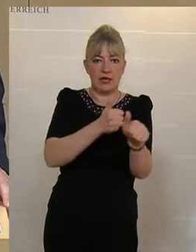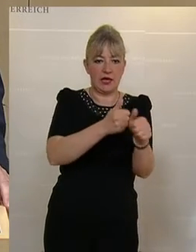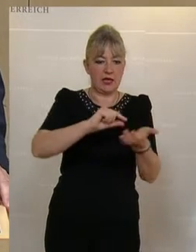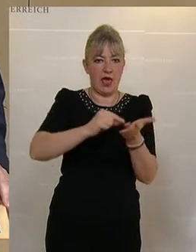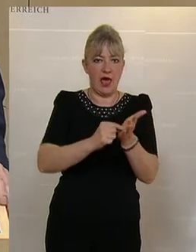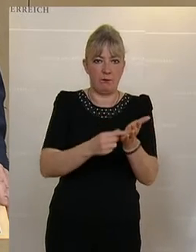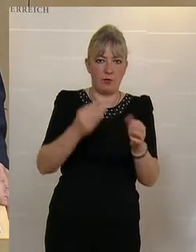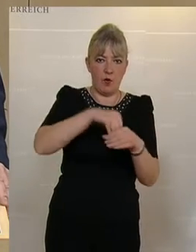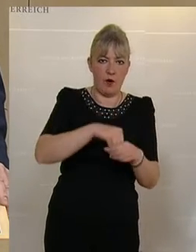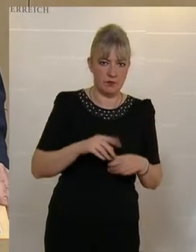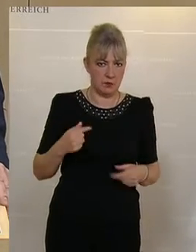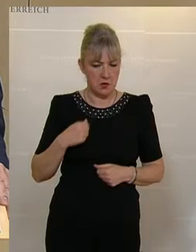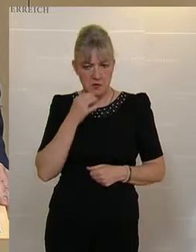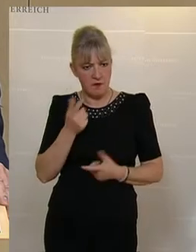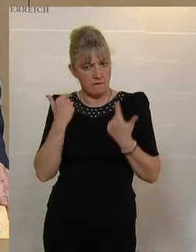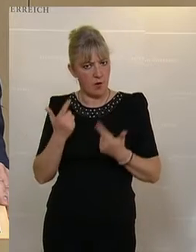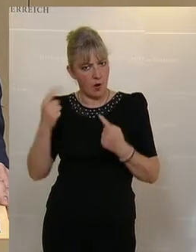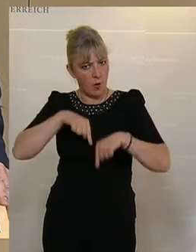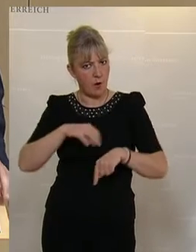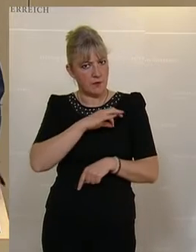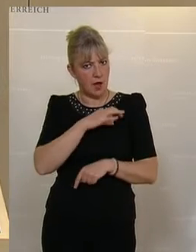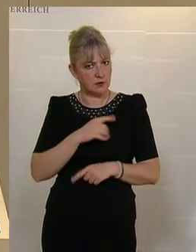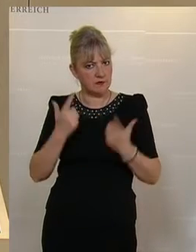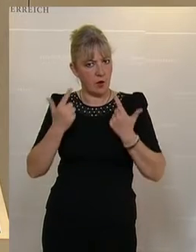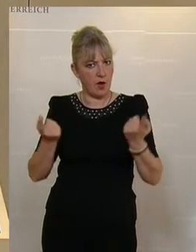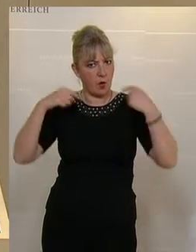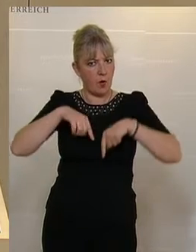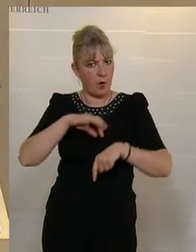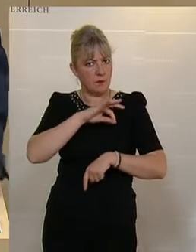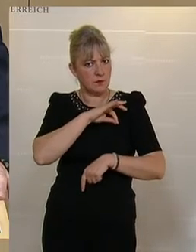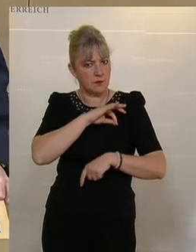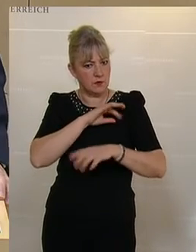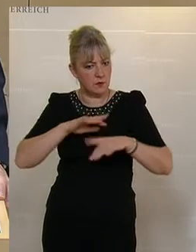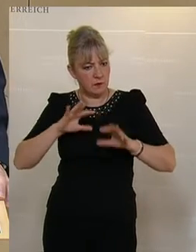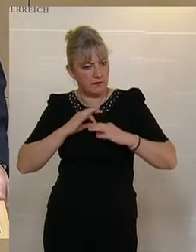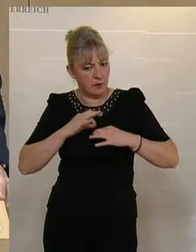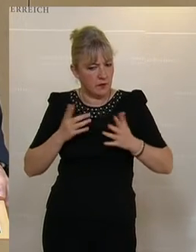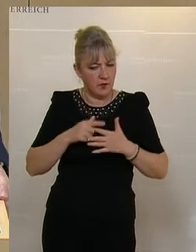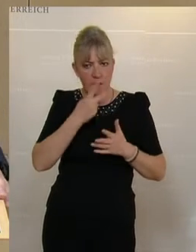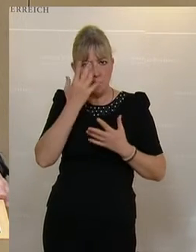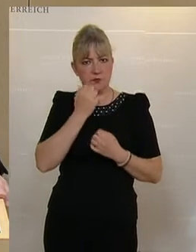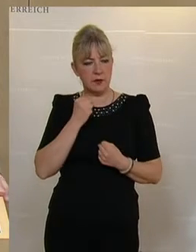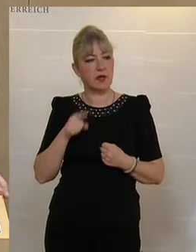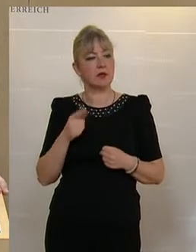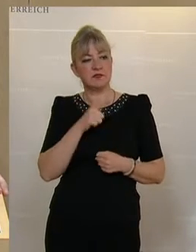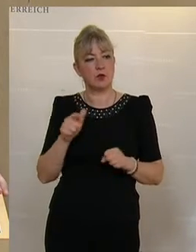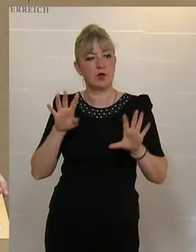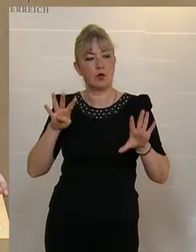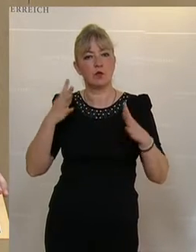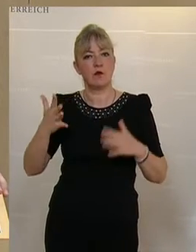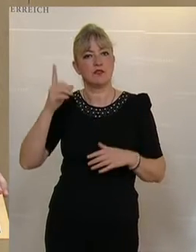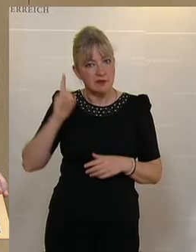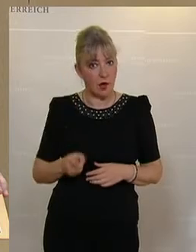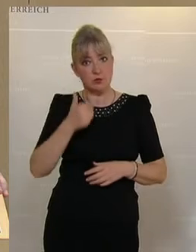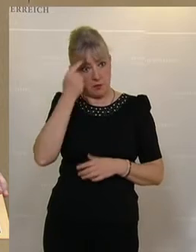woher kommen diese Ängste, woher kommen diese Befürchtungen? Denn dieses Volksbegehren haben zumindest 259